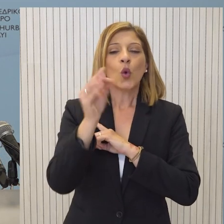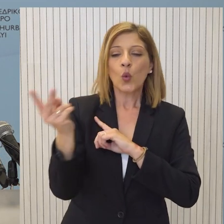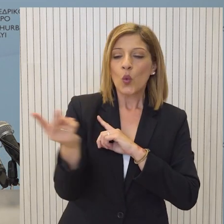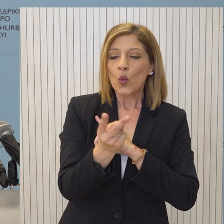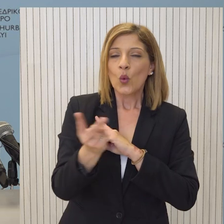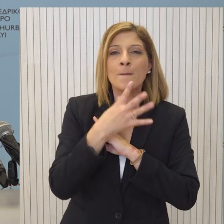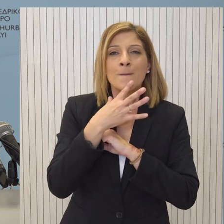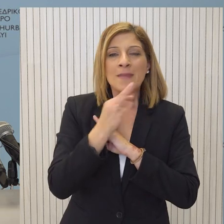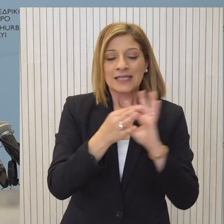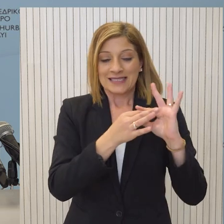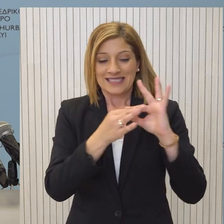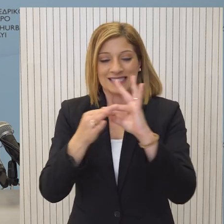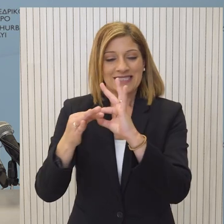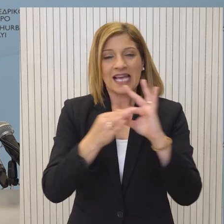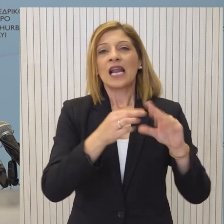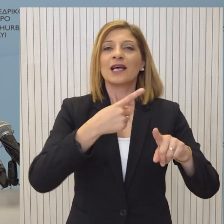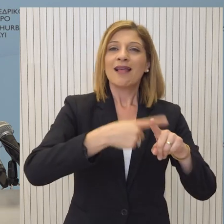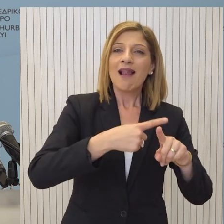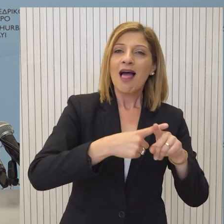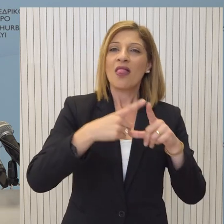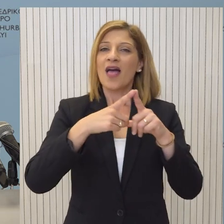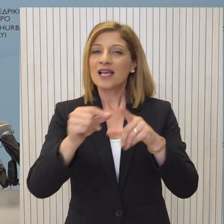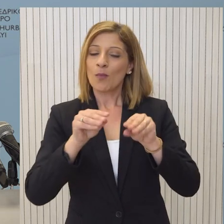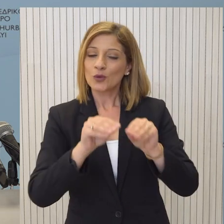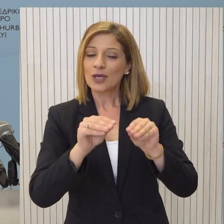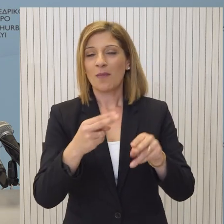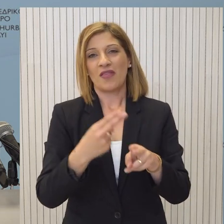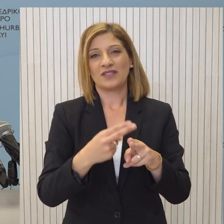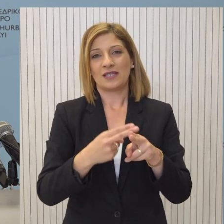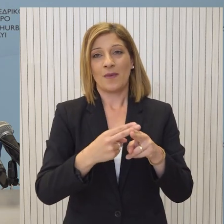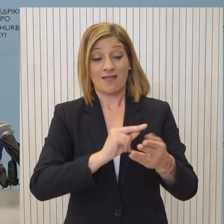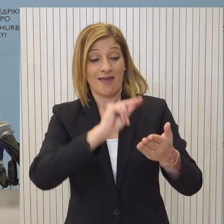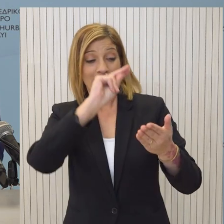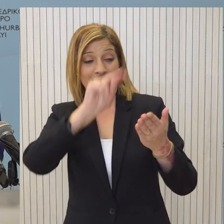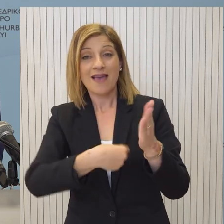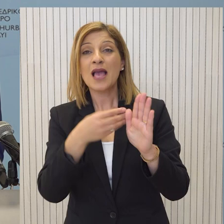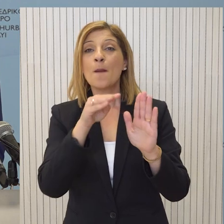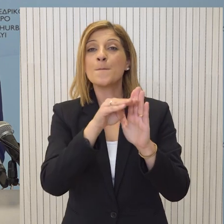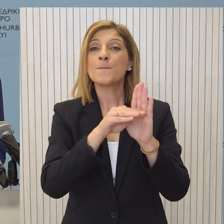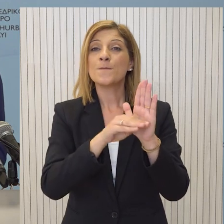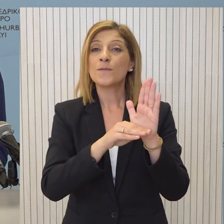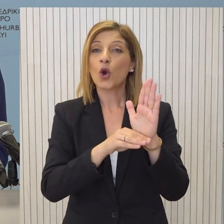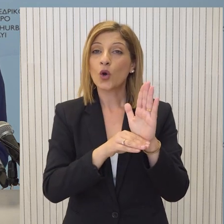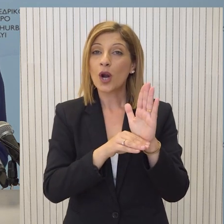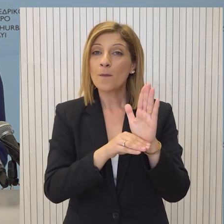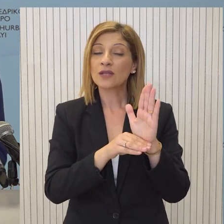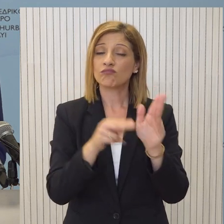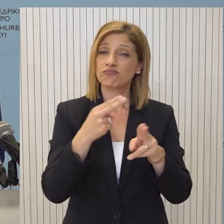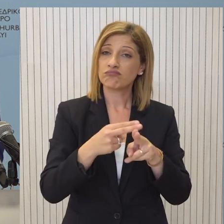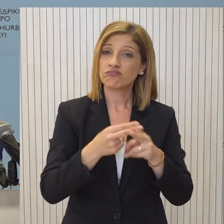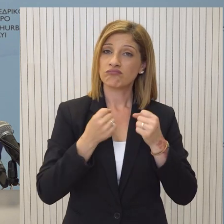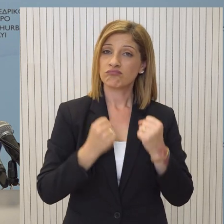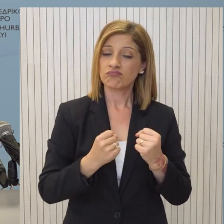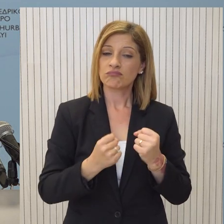πιο γερές βάσεις στη συνεργασία Κύπρου και Ελλάδος στην εκπαίδευση. Η υπογραφή του προγράμματος θεμελιώνει ακόμη πιο γερές βάσεις,